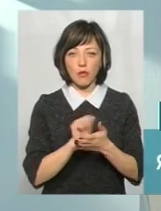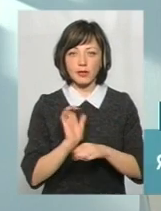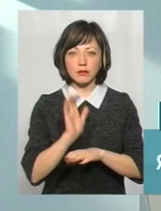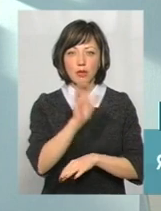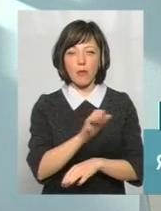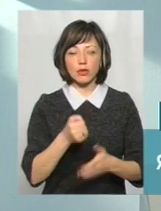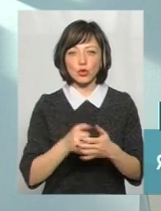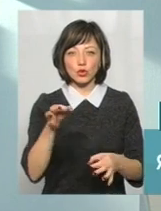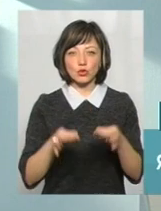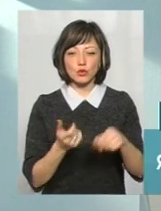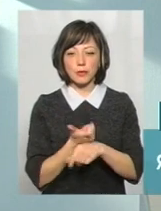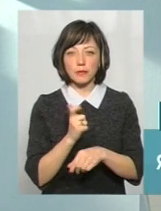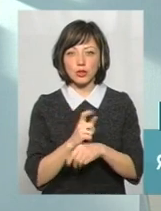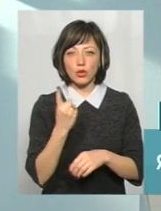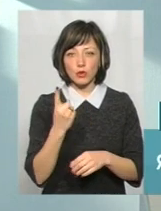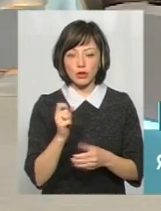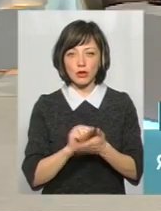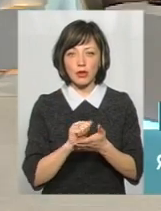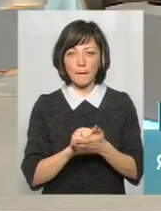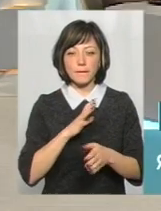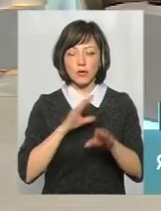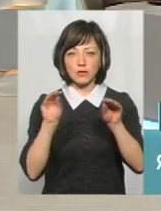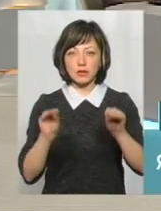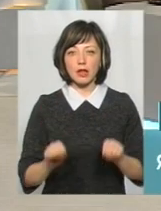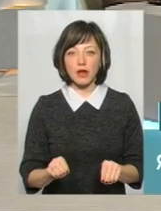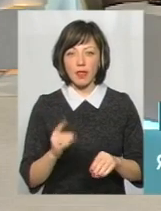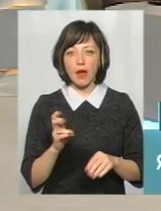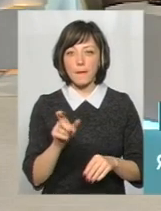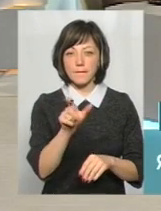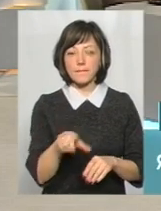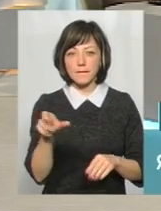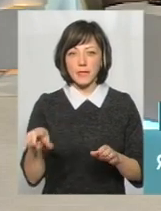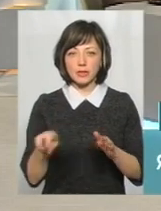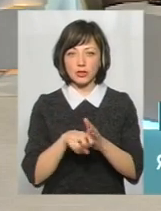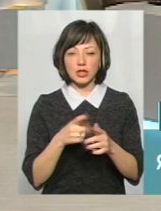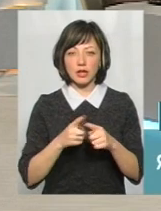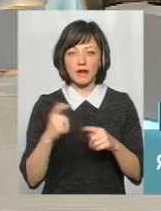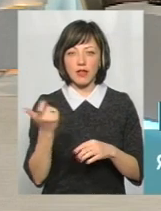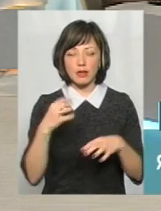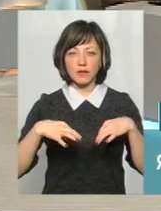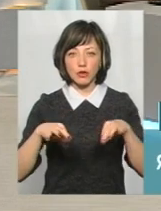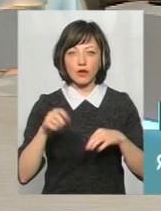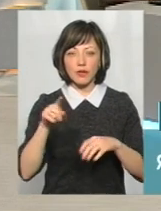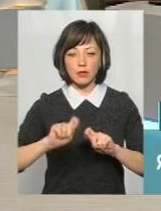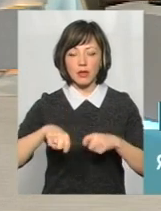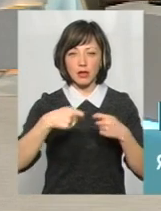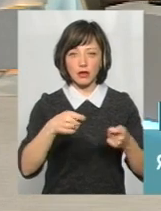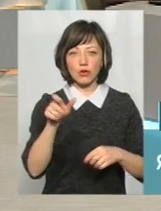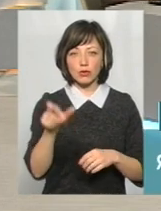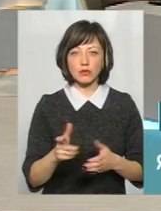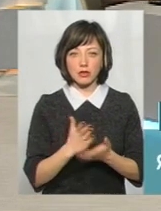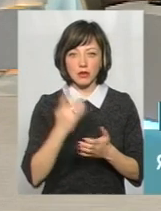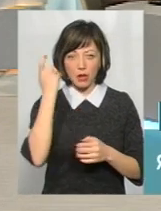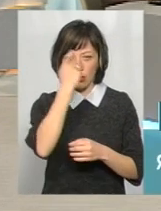до суду. Більше того, ще один матеріал був складений саме на пасажир, який є власником даного автомобіля, за те, що він передав особі, яка